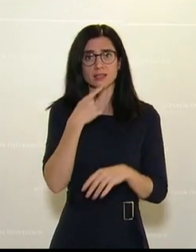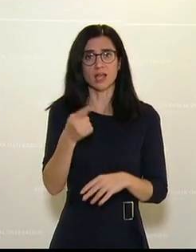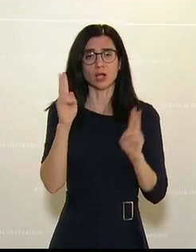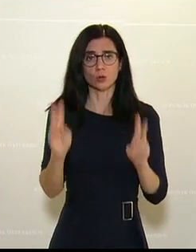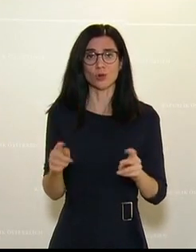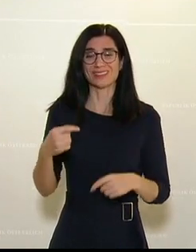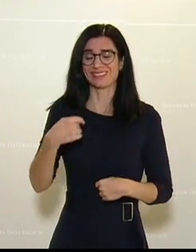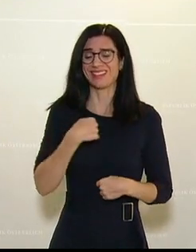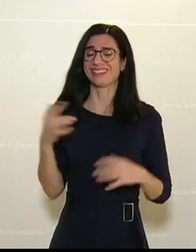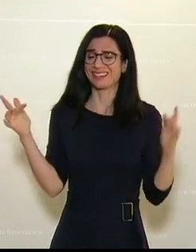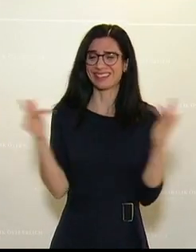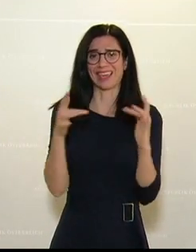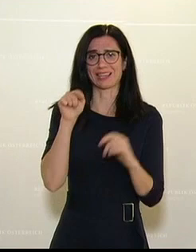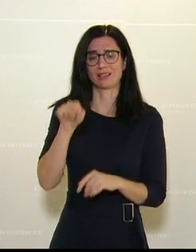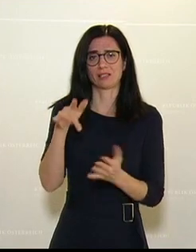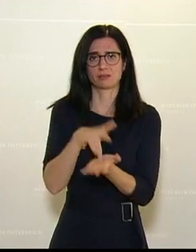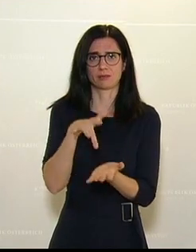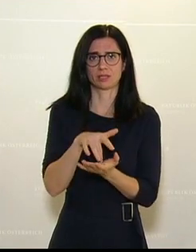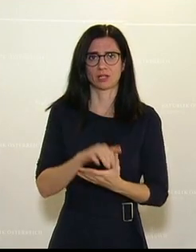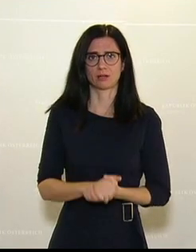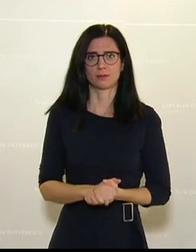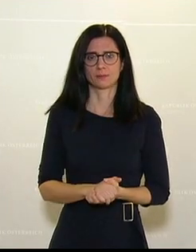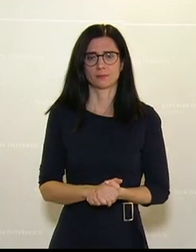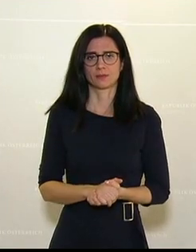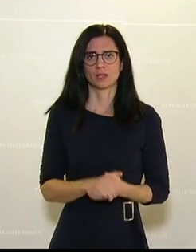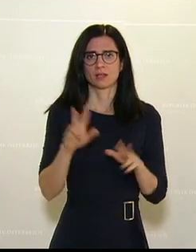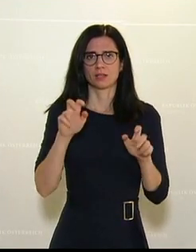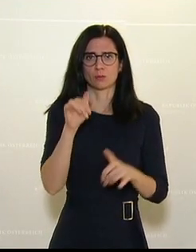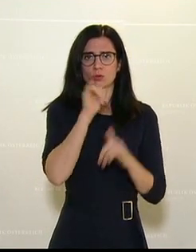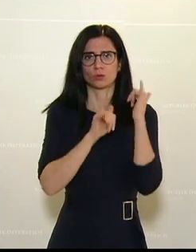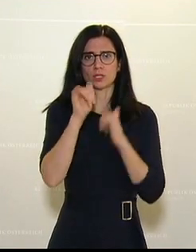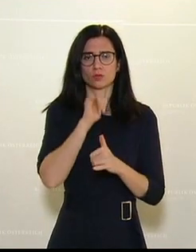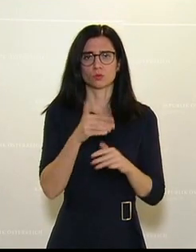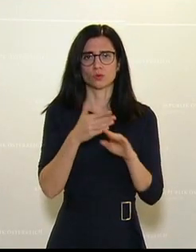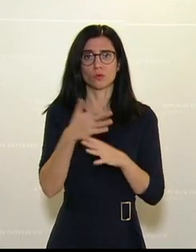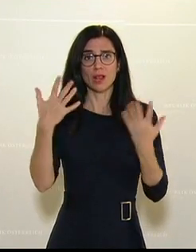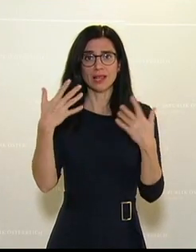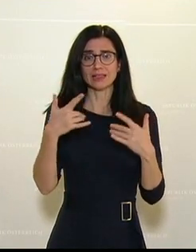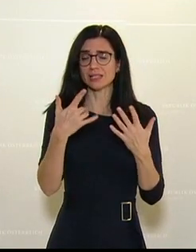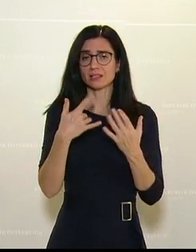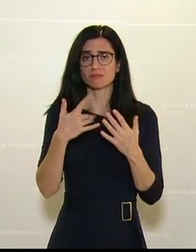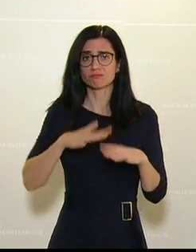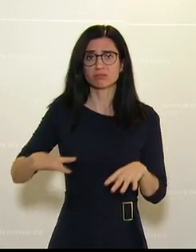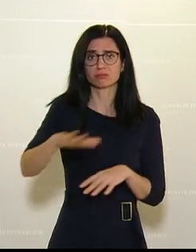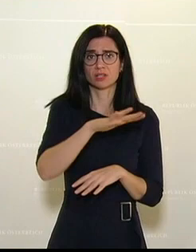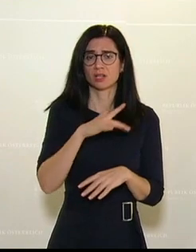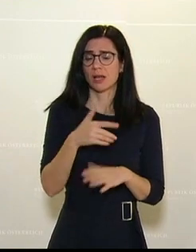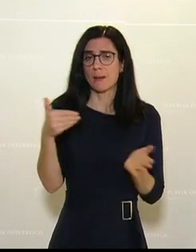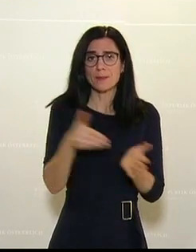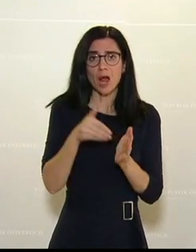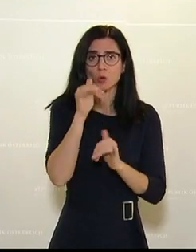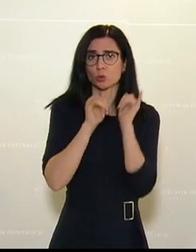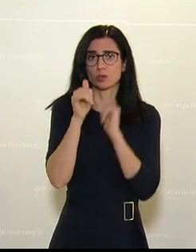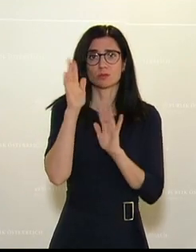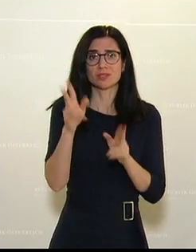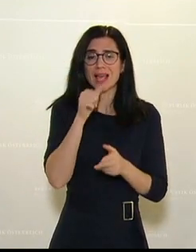wir, Kollege Palakowitsch. Zum Tourismus. Der Tourismus ist für den ländlichen Raum vollkommen unverzichtbar. Und da auch